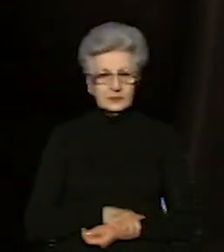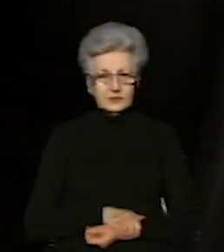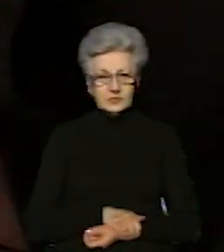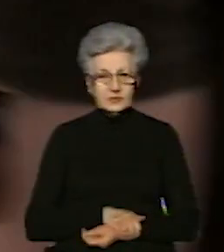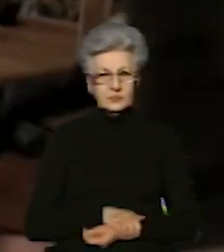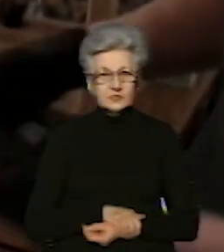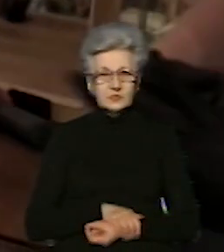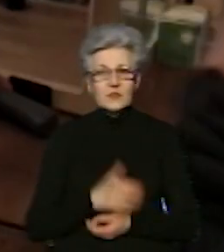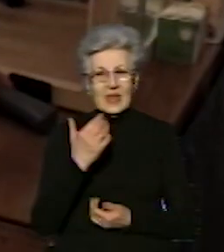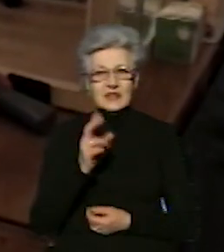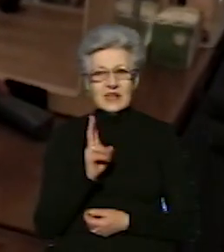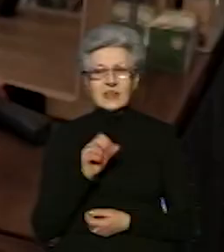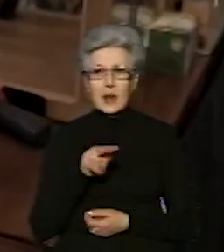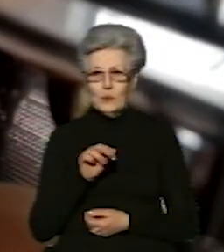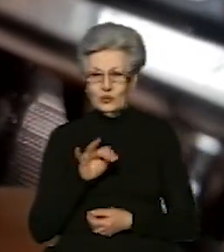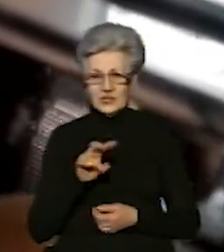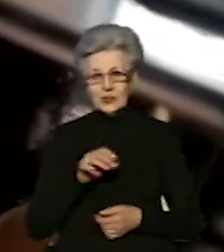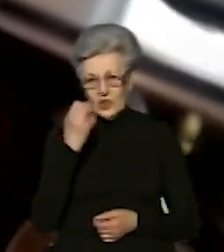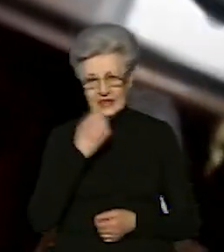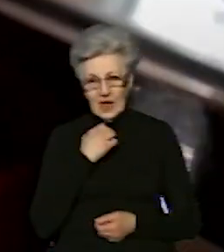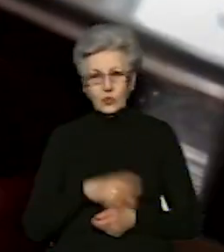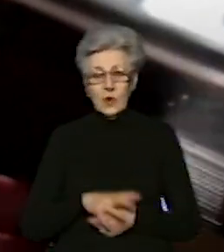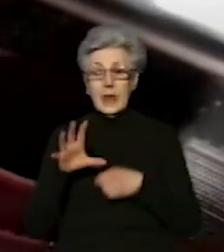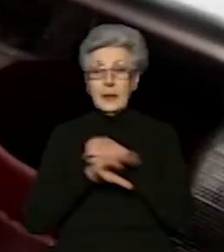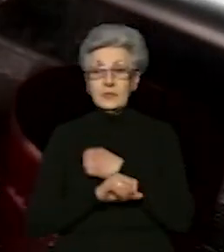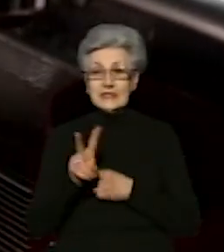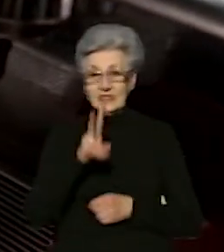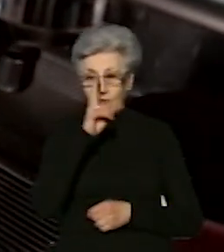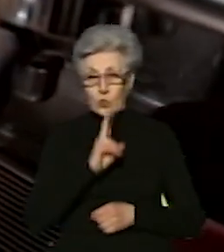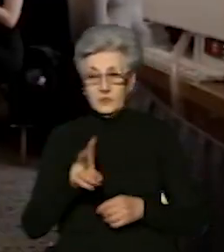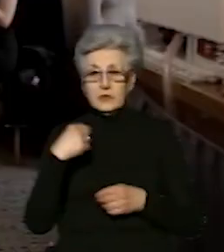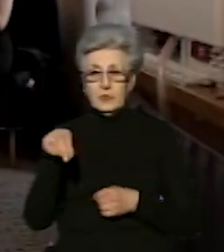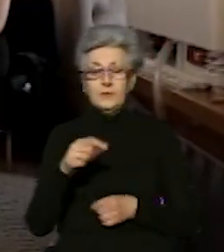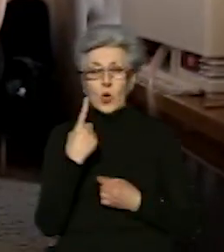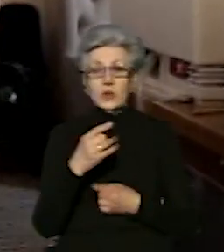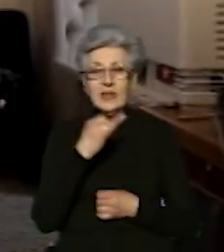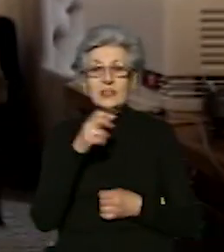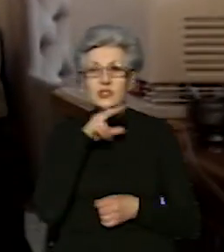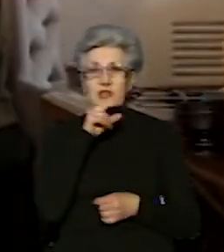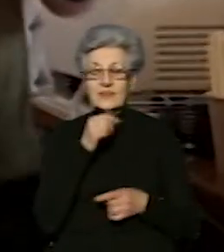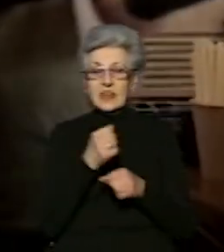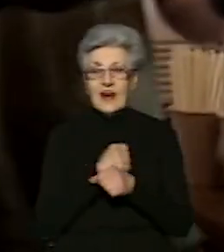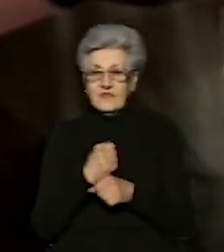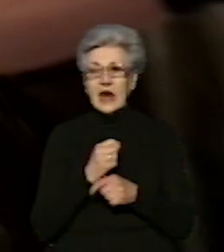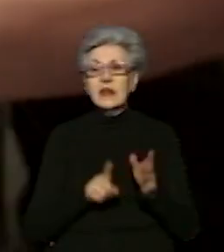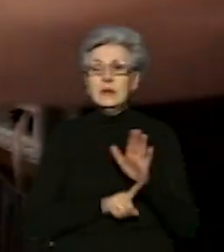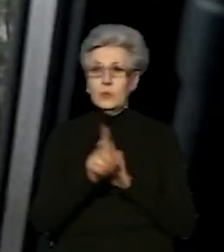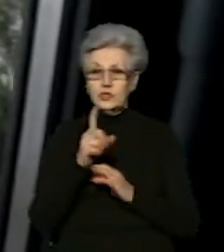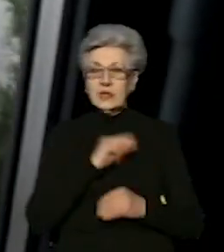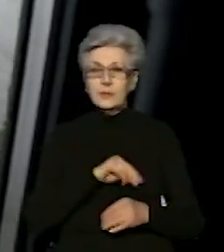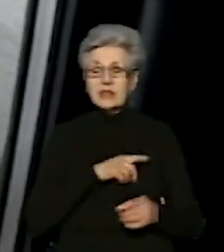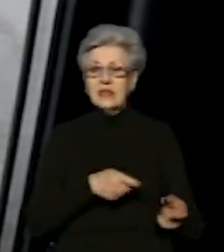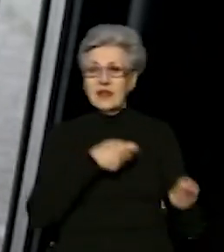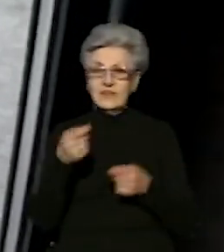Ваша капучино. Дякую. Після двох місяців перерви одна з чернівецьких кав'ярень почала працювати на виніс.